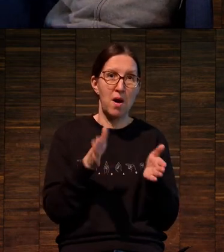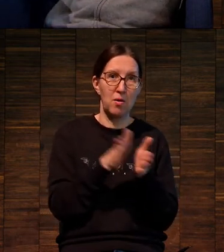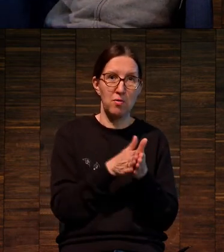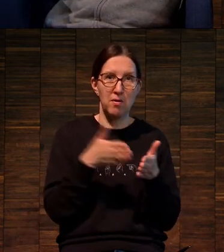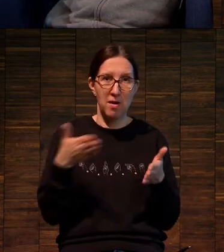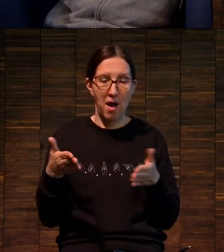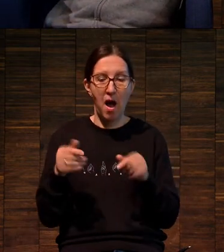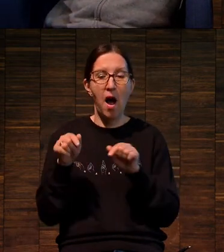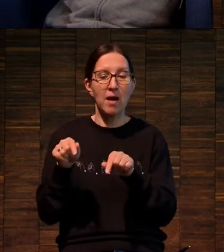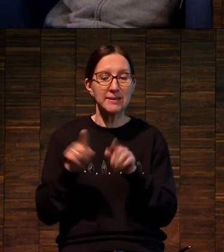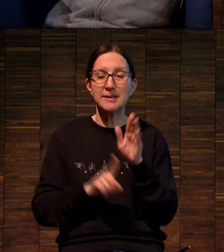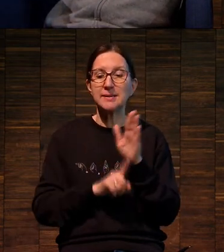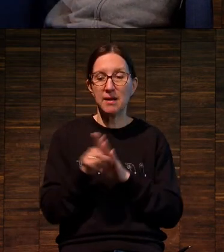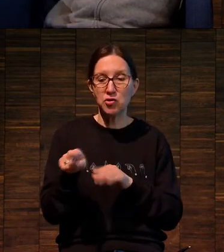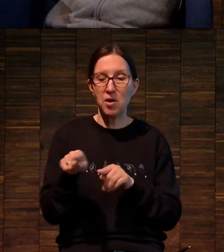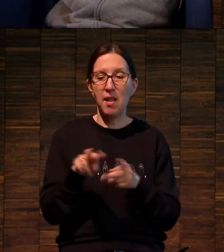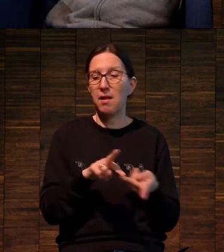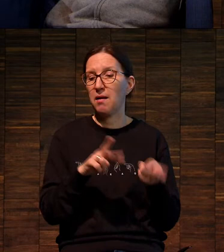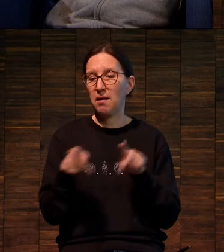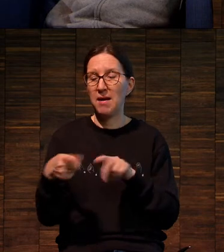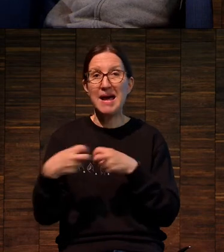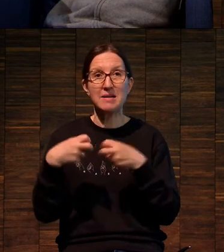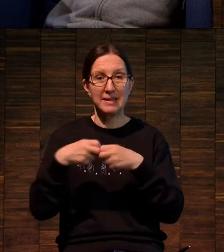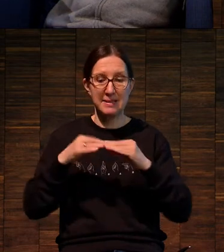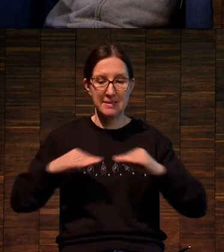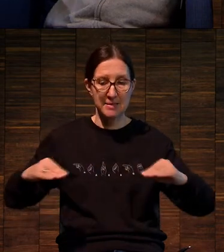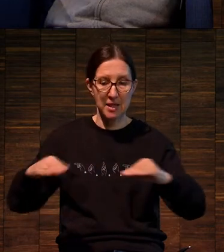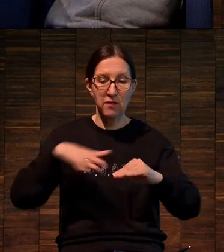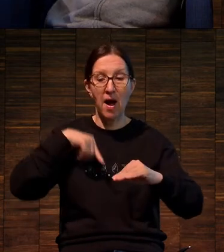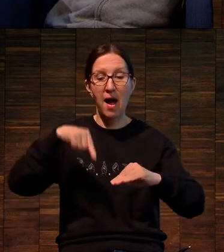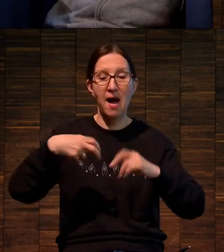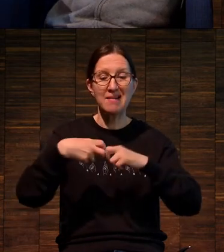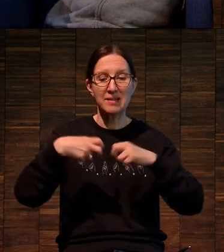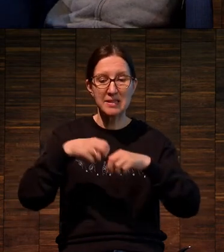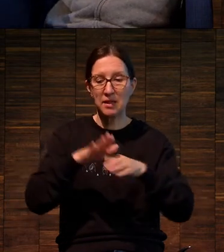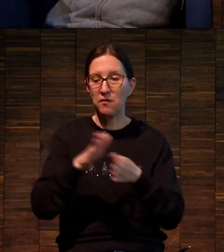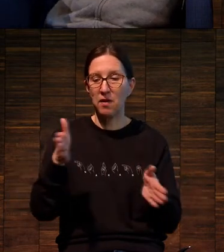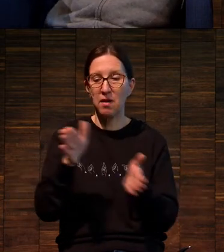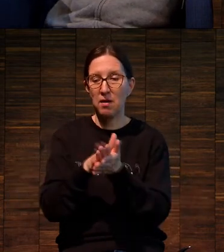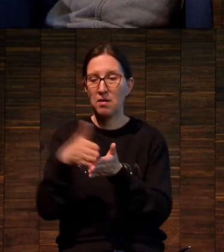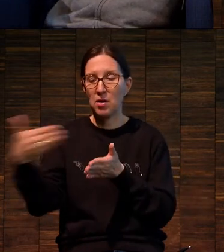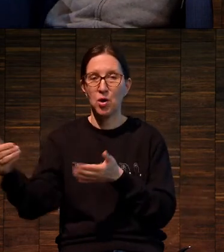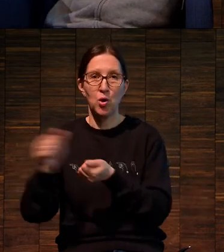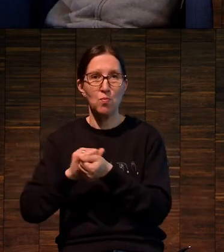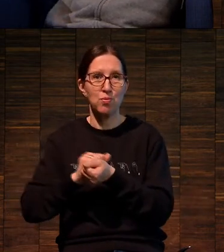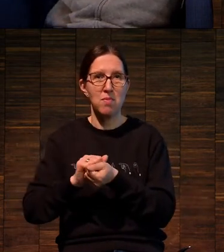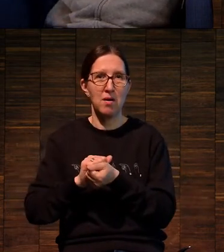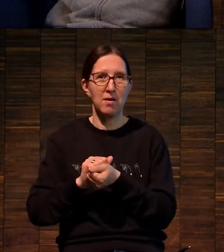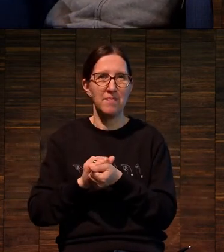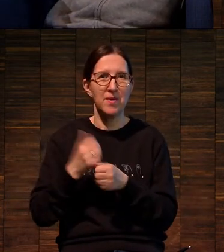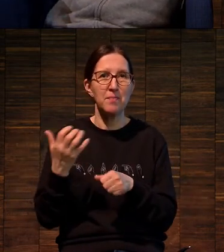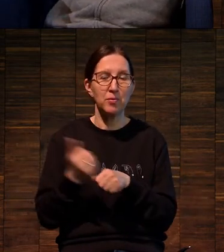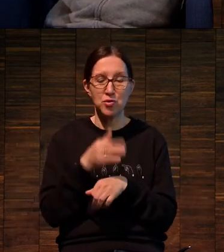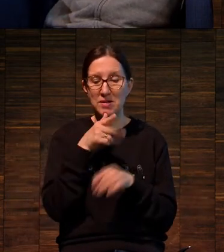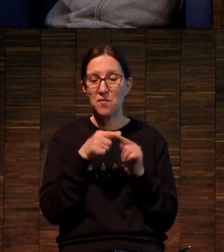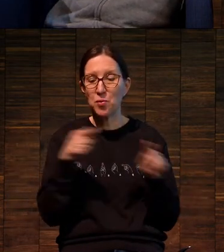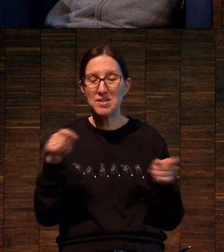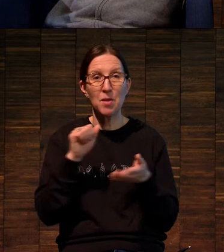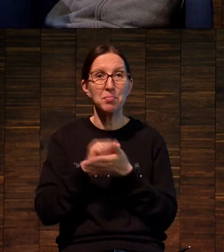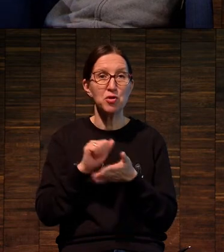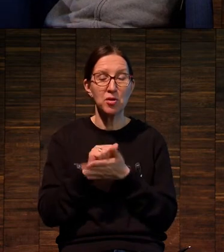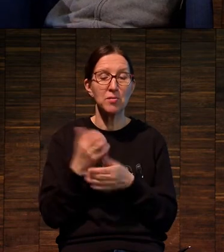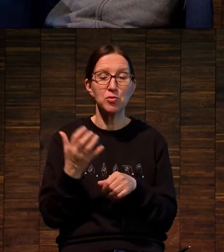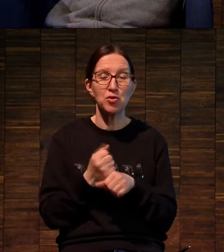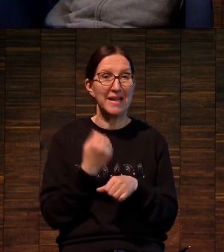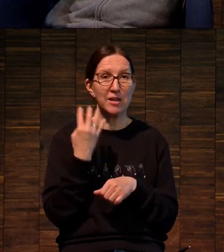на вал. И процесс печати становится не плоским, когда в процессе печати появляется не